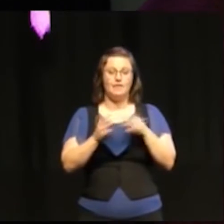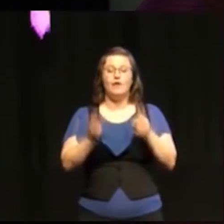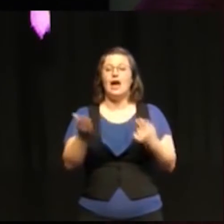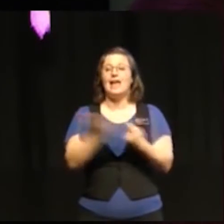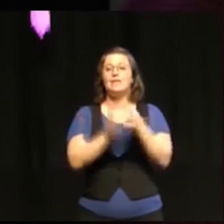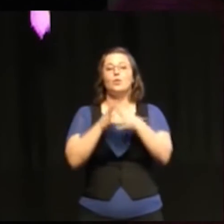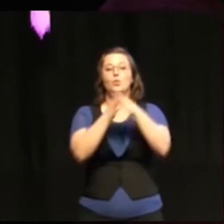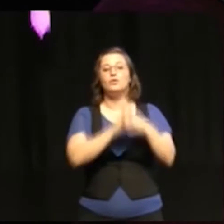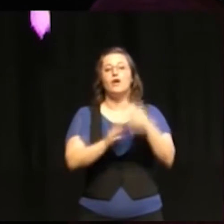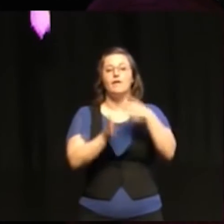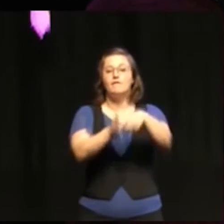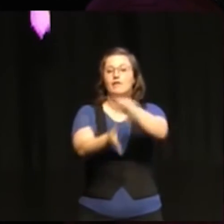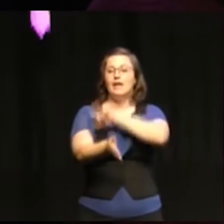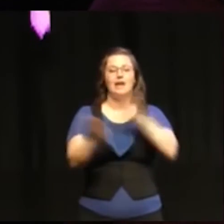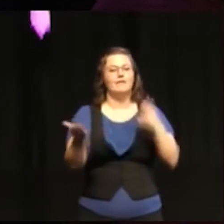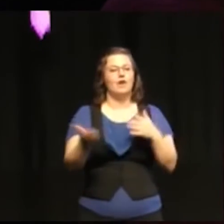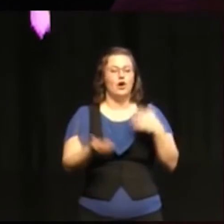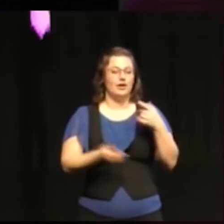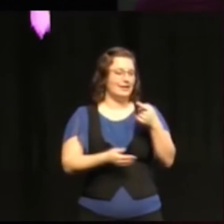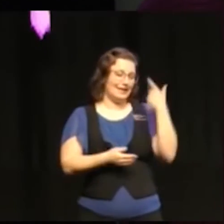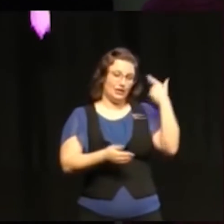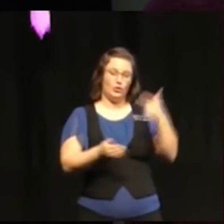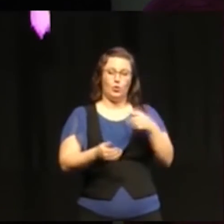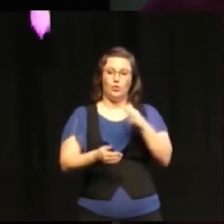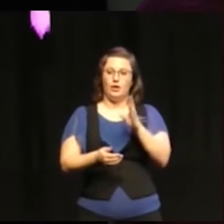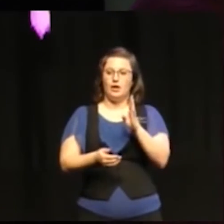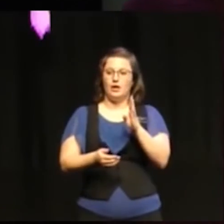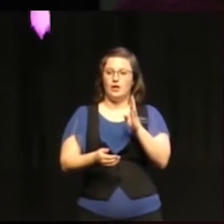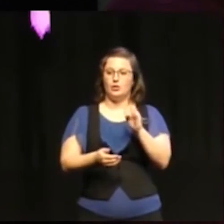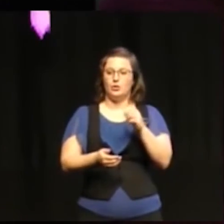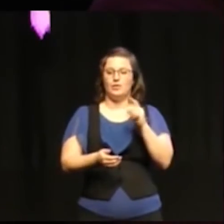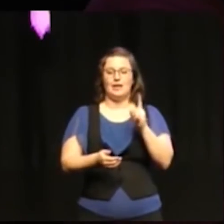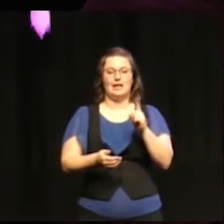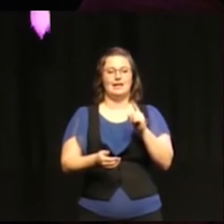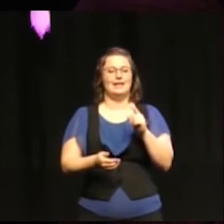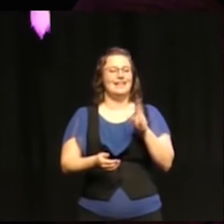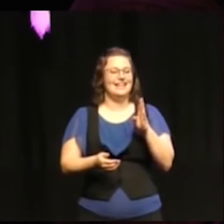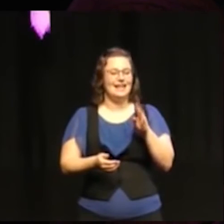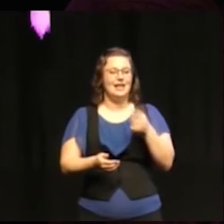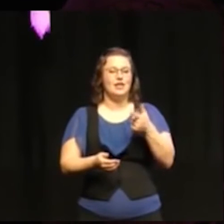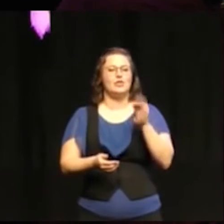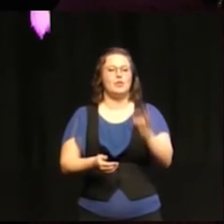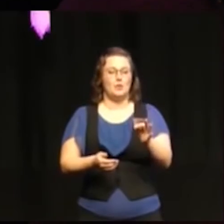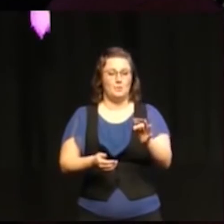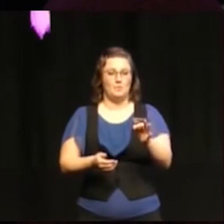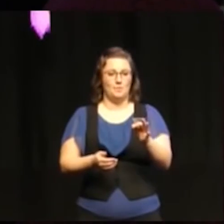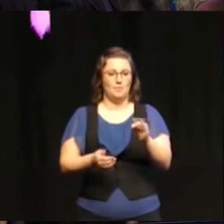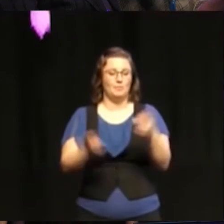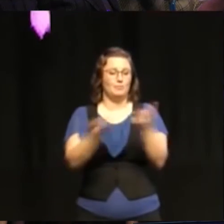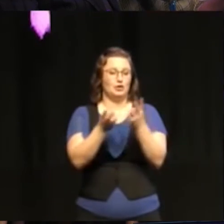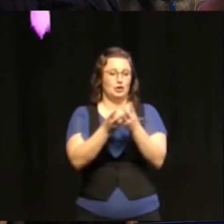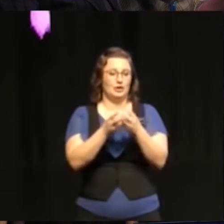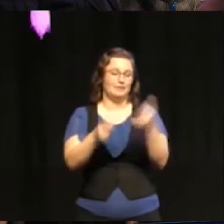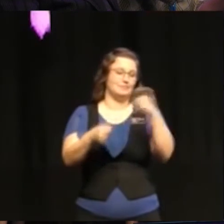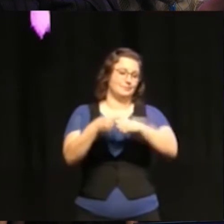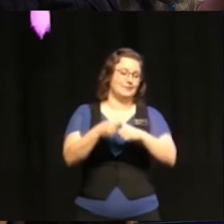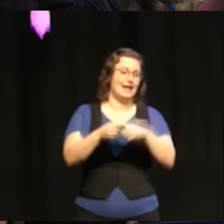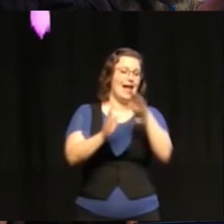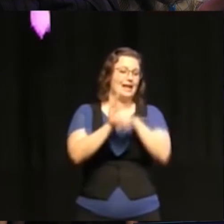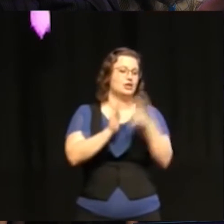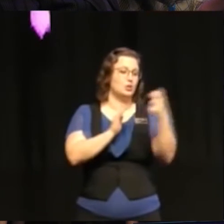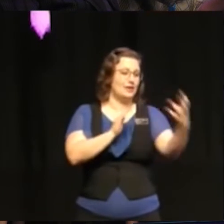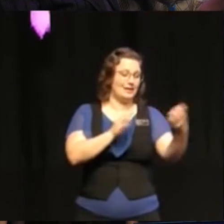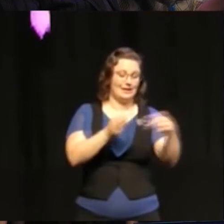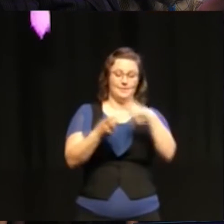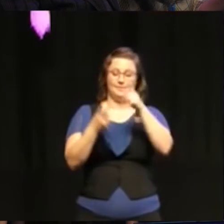vad tror ni att Donald Trump innebär för Agenda 2030 tar båda frågor precis tänker jag också och sen nästa då kommer